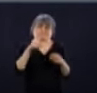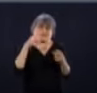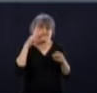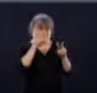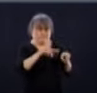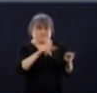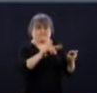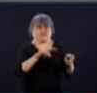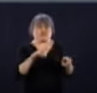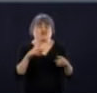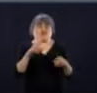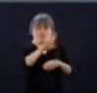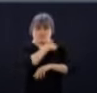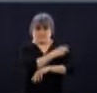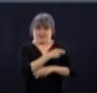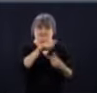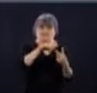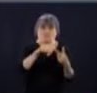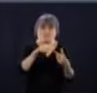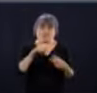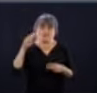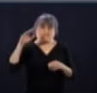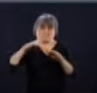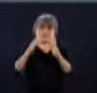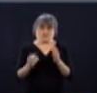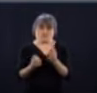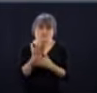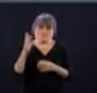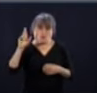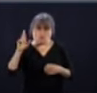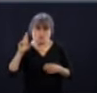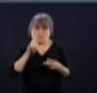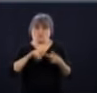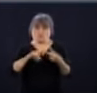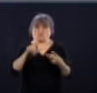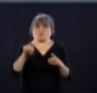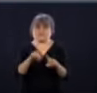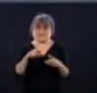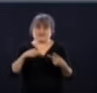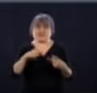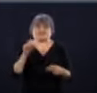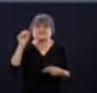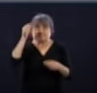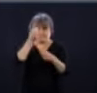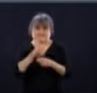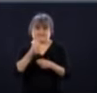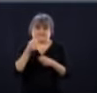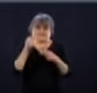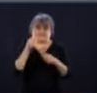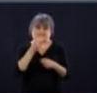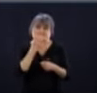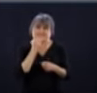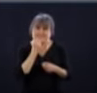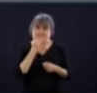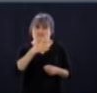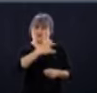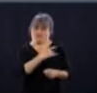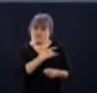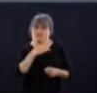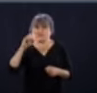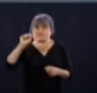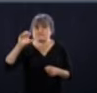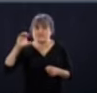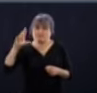Les mesures sont prises actuellement pour contenir l'éclosion. Il y a vraiment des mesures